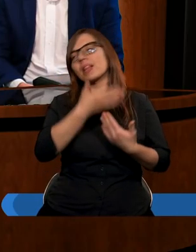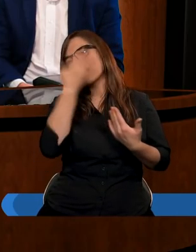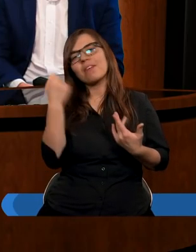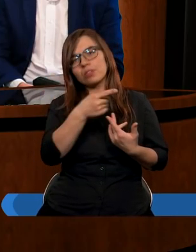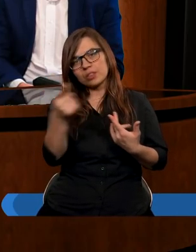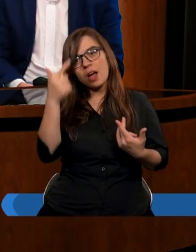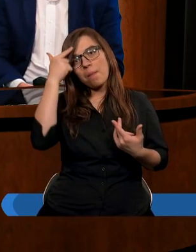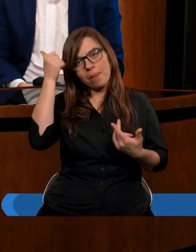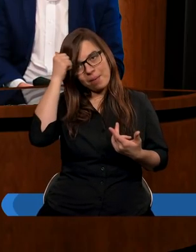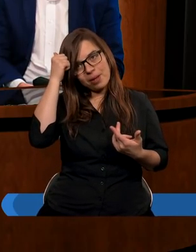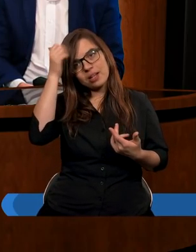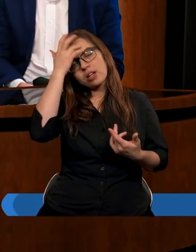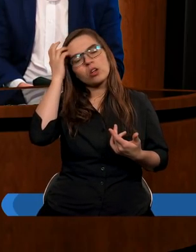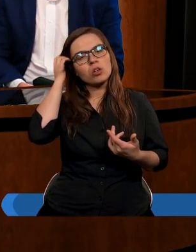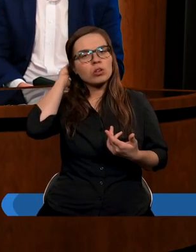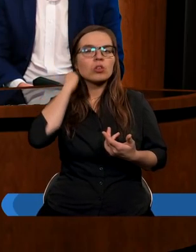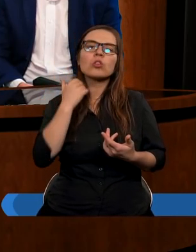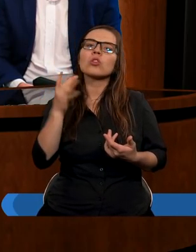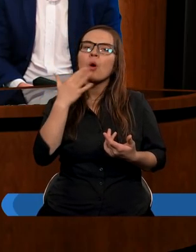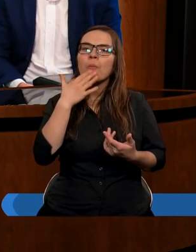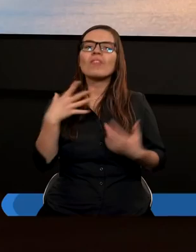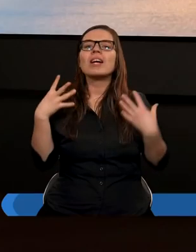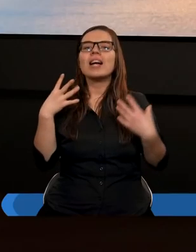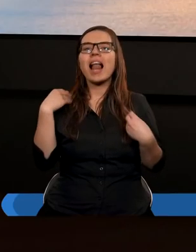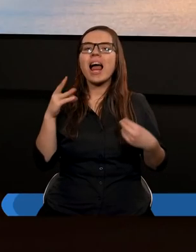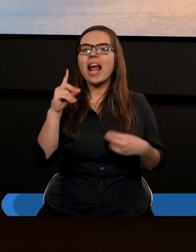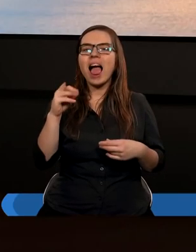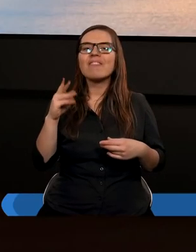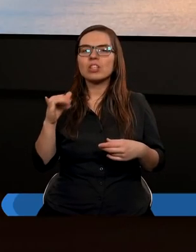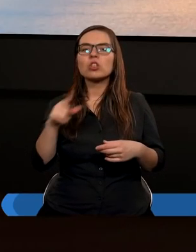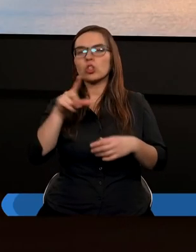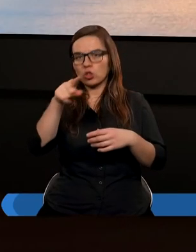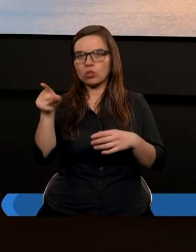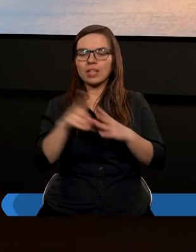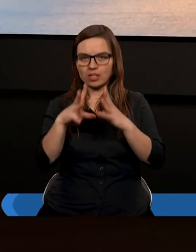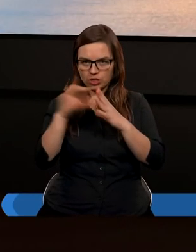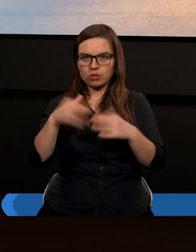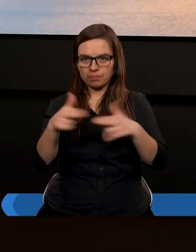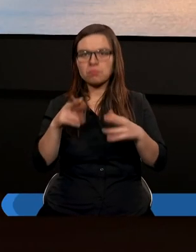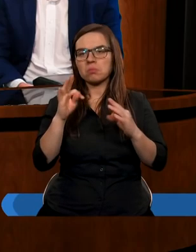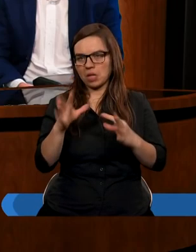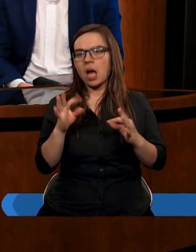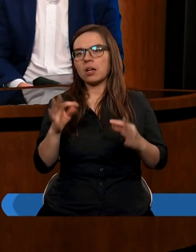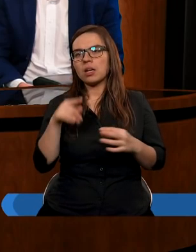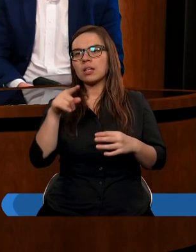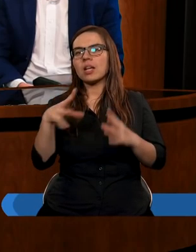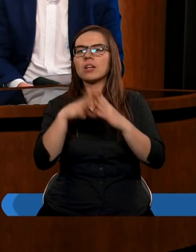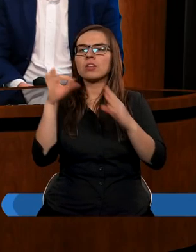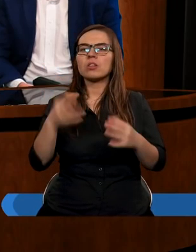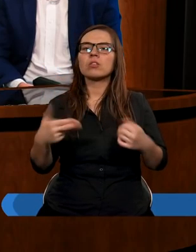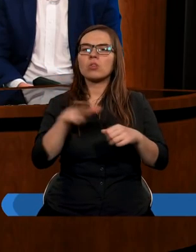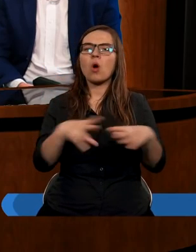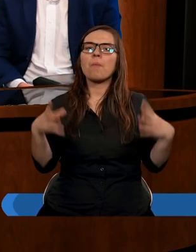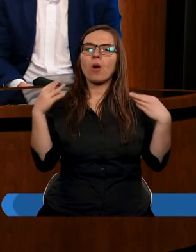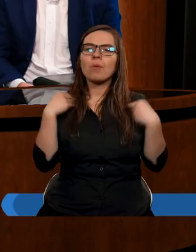pamiętacie, co mieli lewici też robić. Czy oni też oddawali dziesięcinę? Tak, też z tej dziesięciny, którą